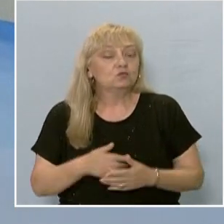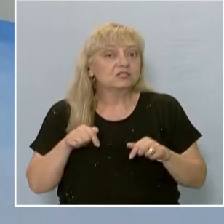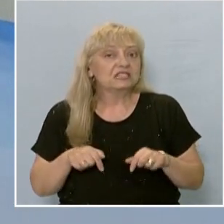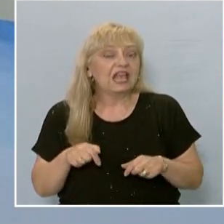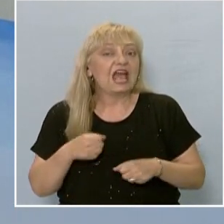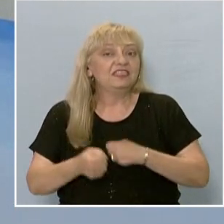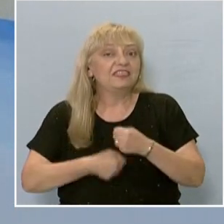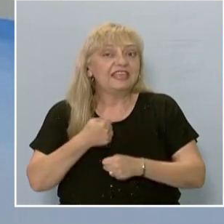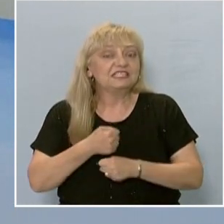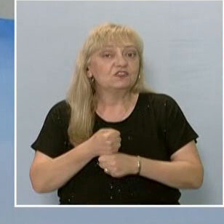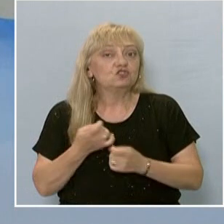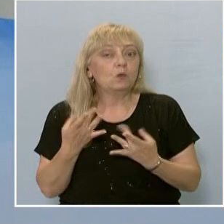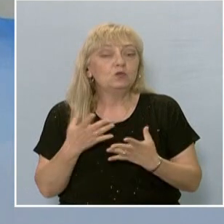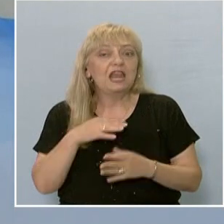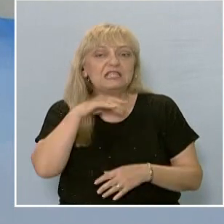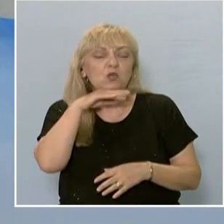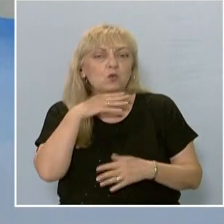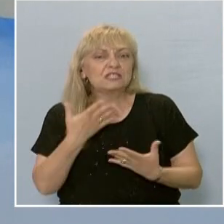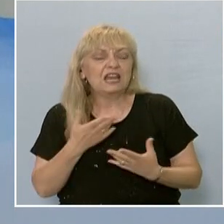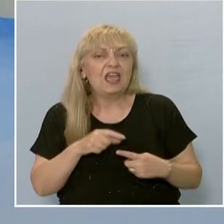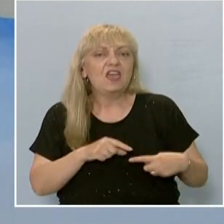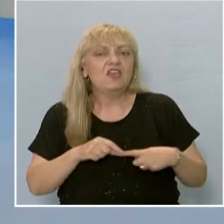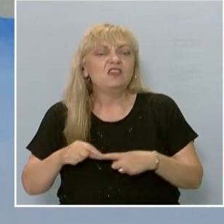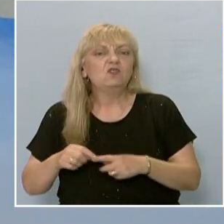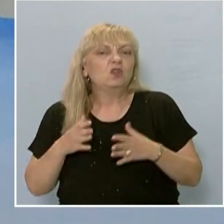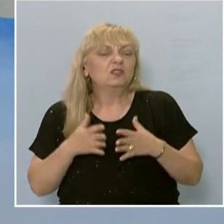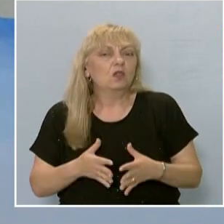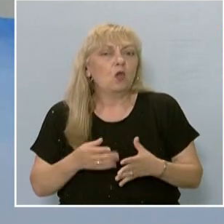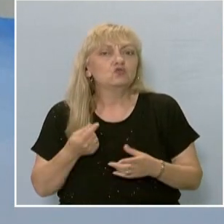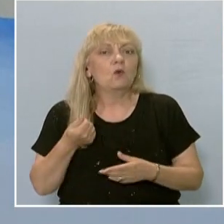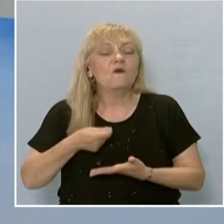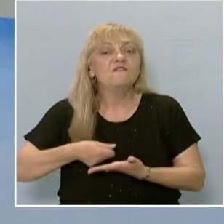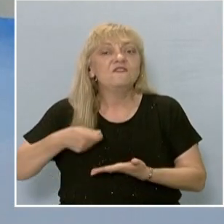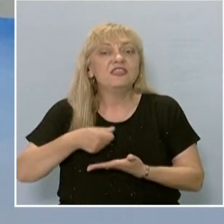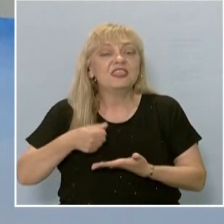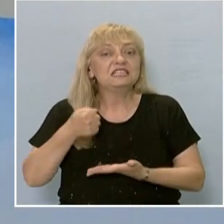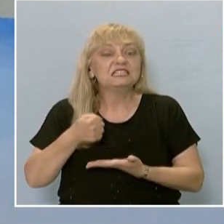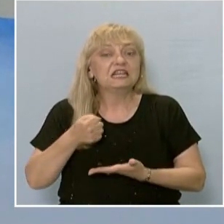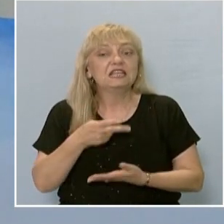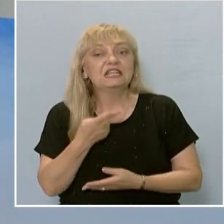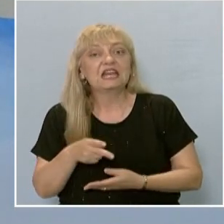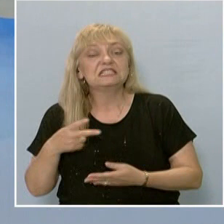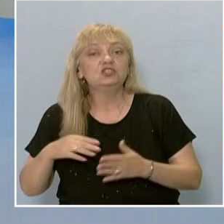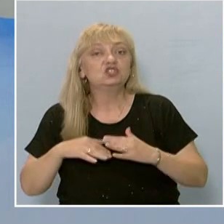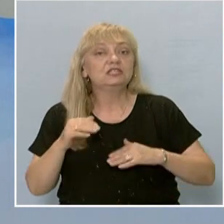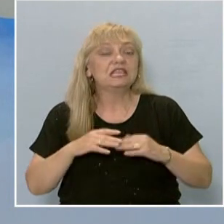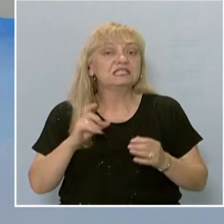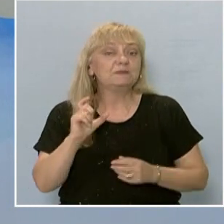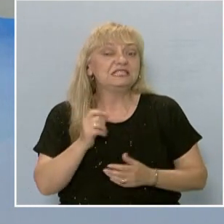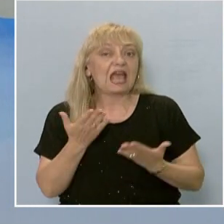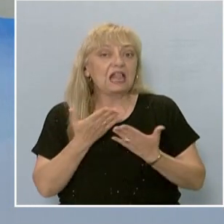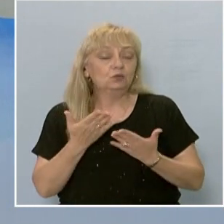вече са остарели и водят до диспропорции при финансирането на различните специалности. Около това